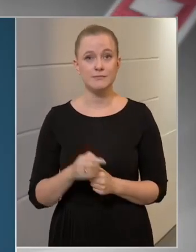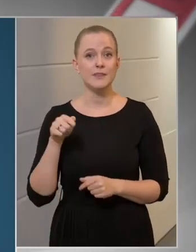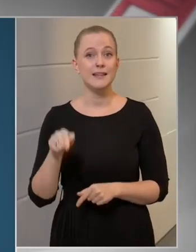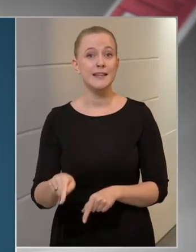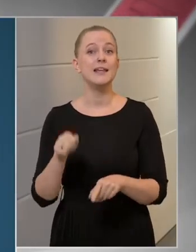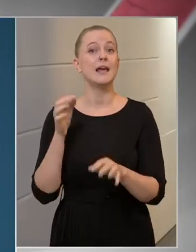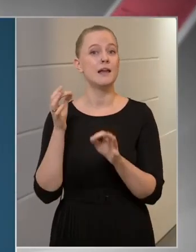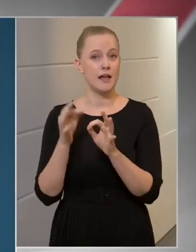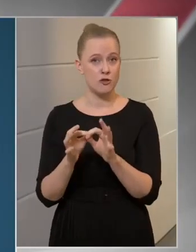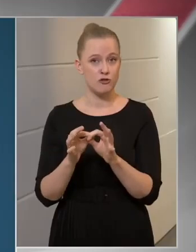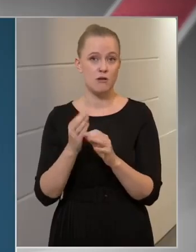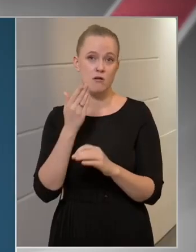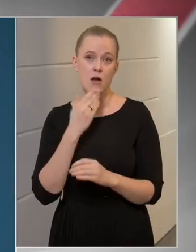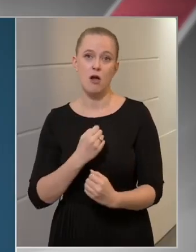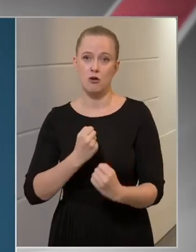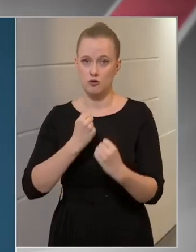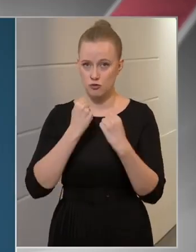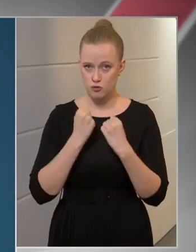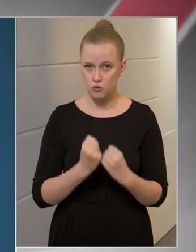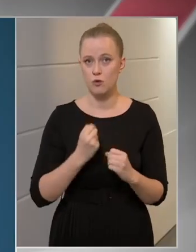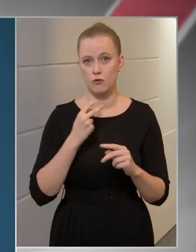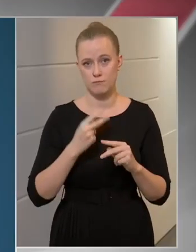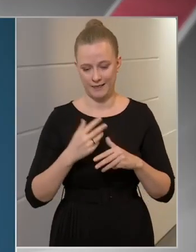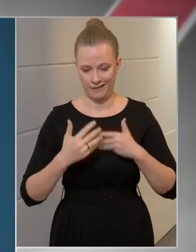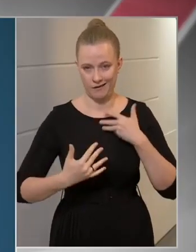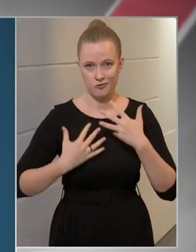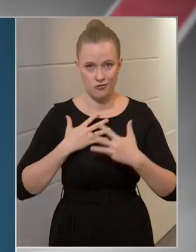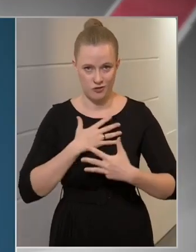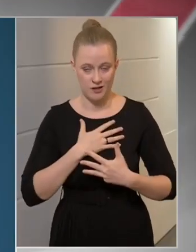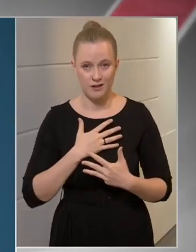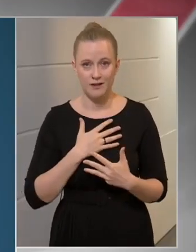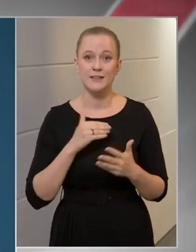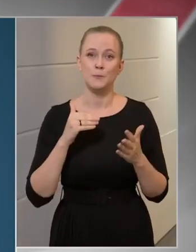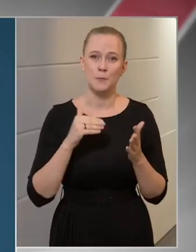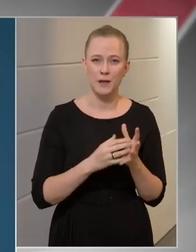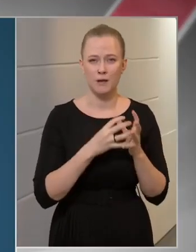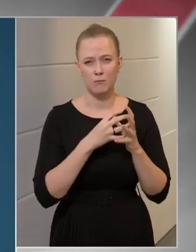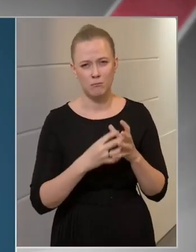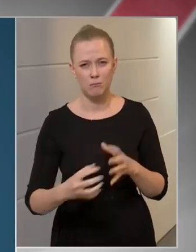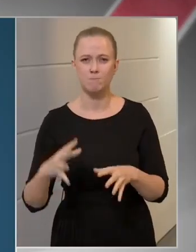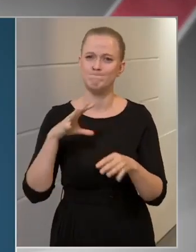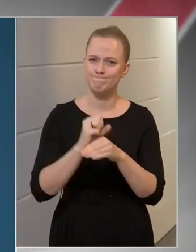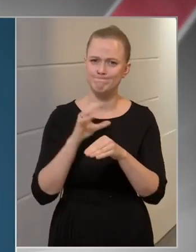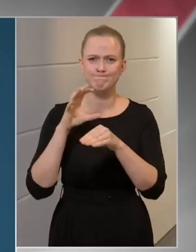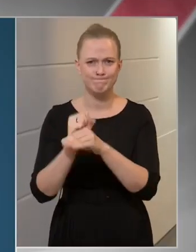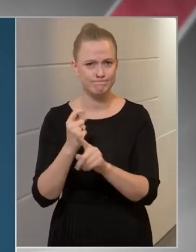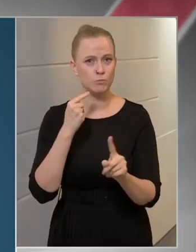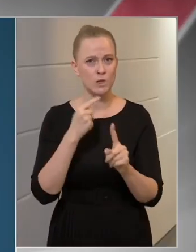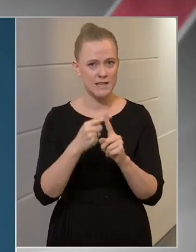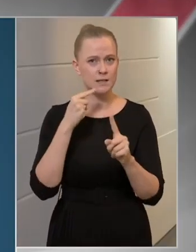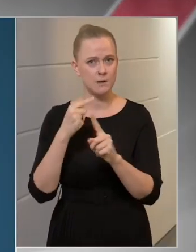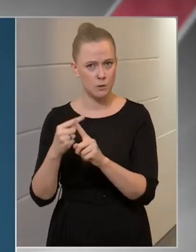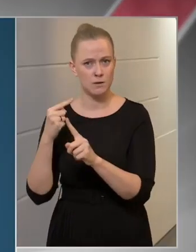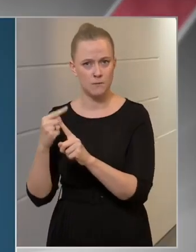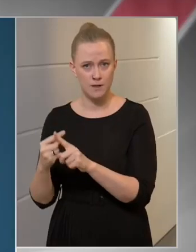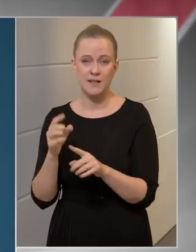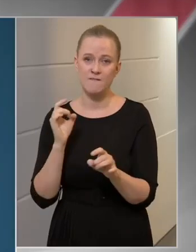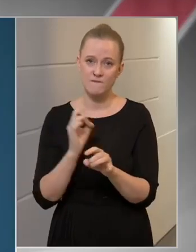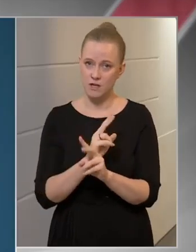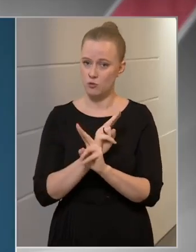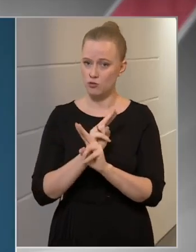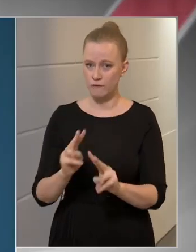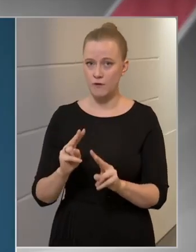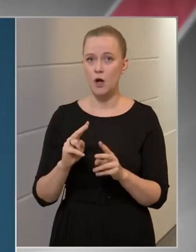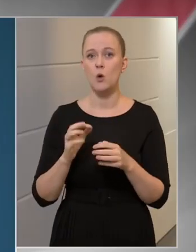esetben, hogyha súlyosan zajlik a betegség, és még sokáig detektálhatjuk tulajdonképpen a vírus